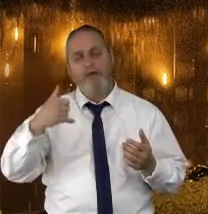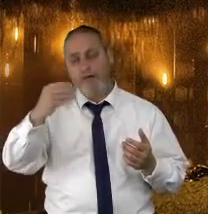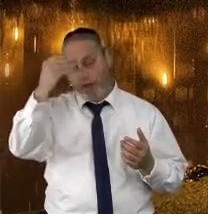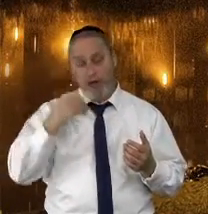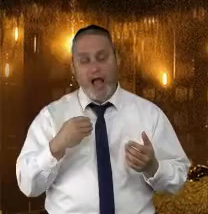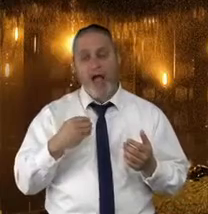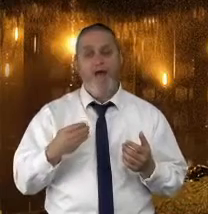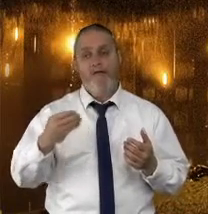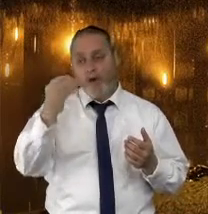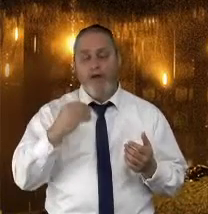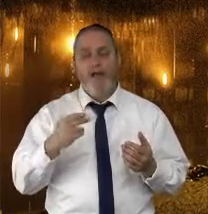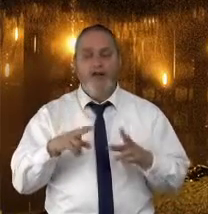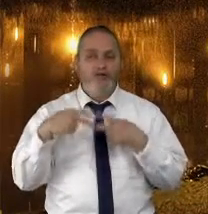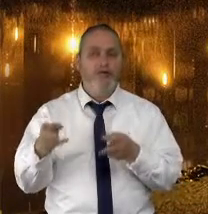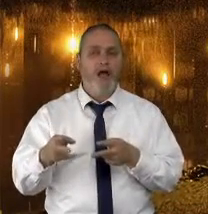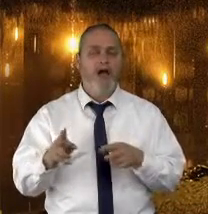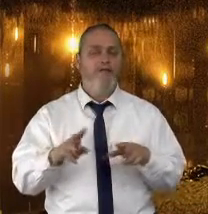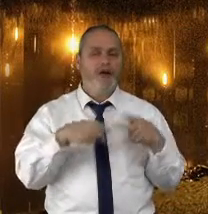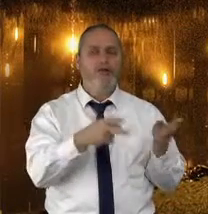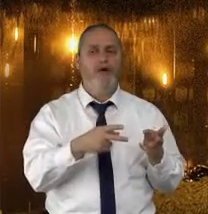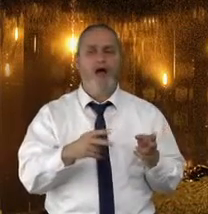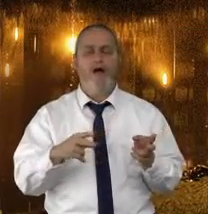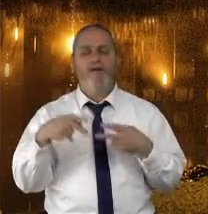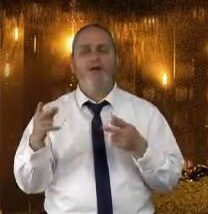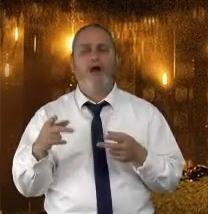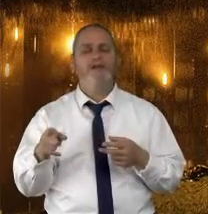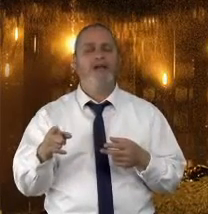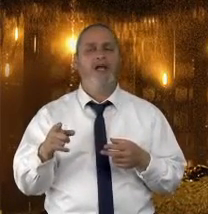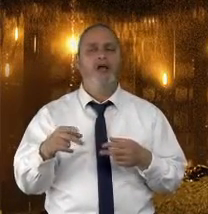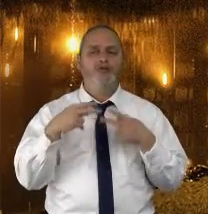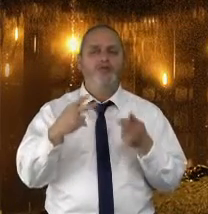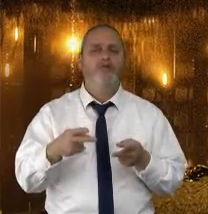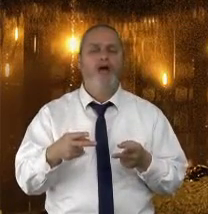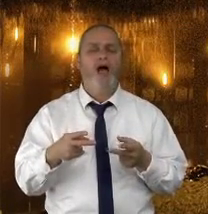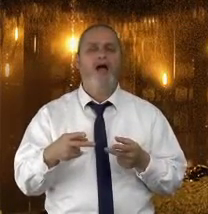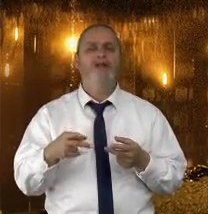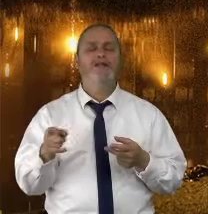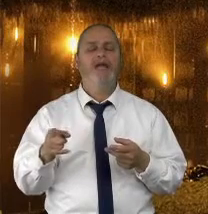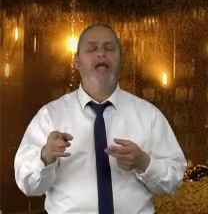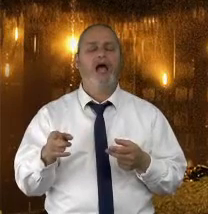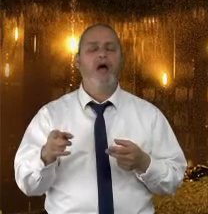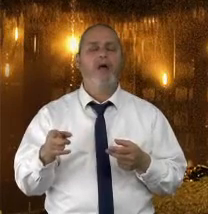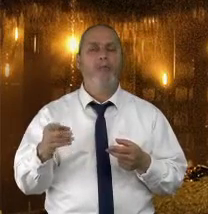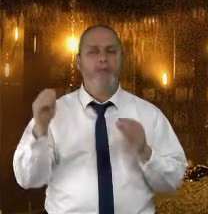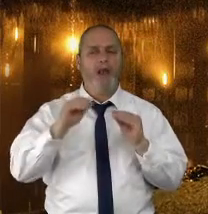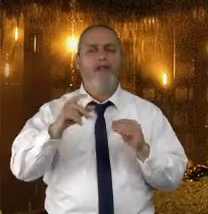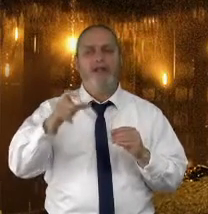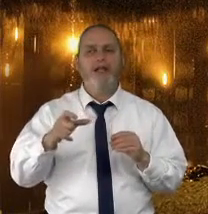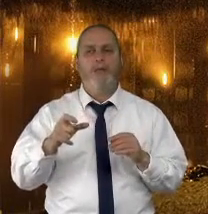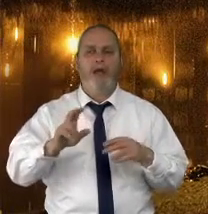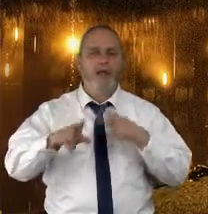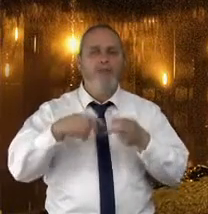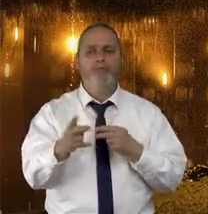רגע ישנה הודעה ואני גם כן משיב עליה, התגובה הזו היא מרגילת האדם להיות אימפולסיבי יותר